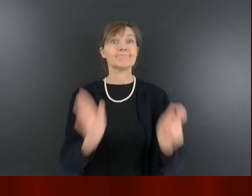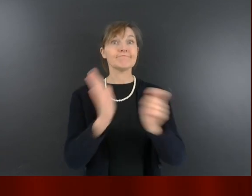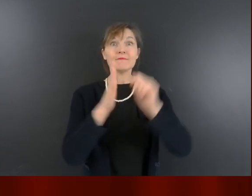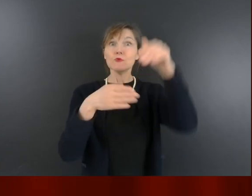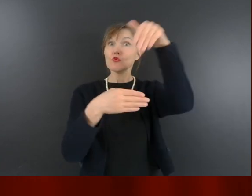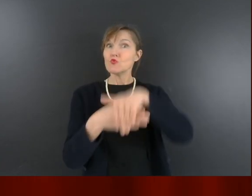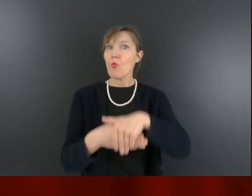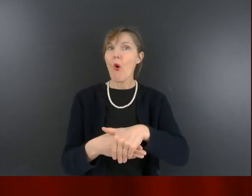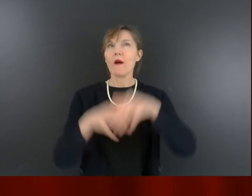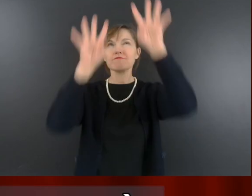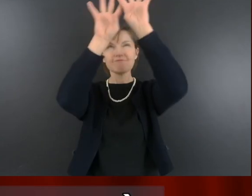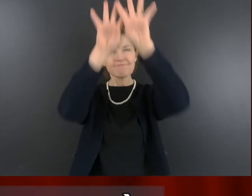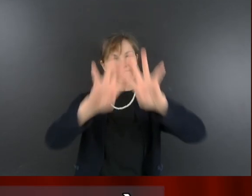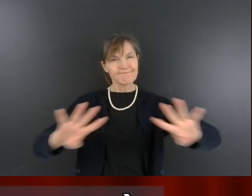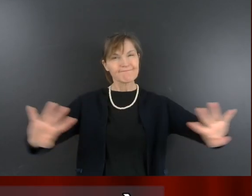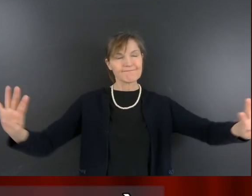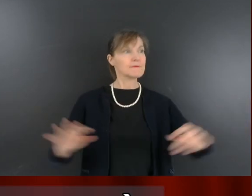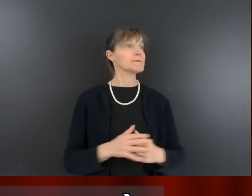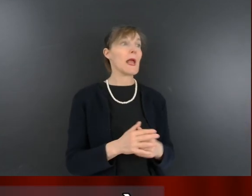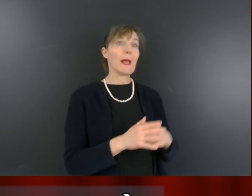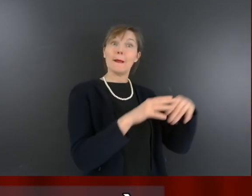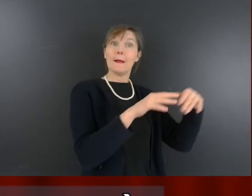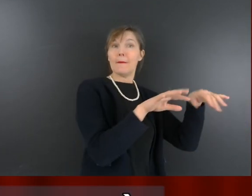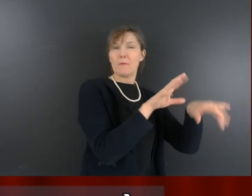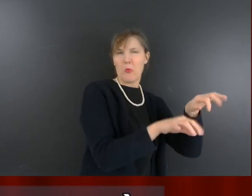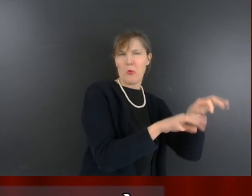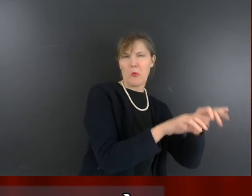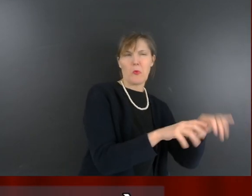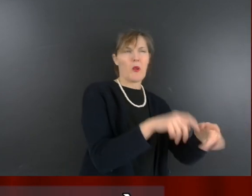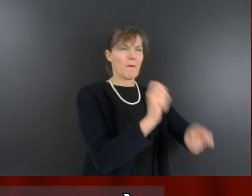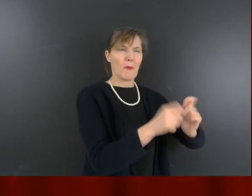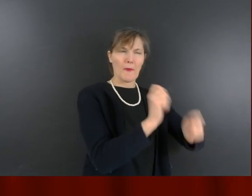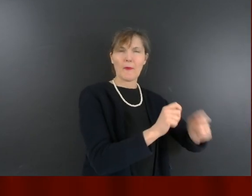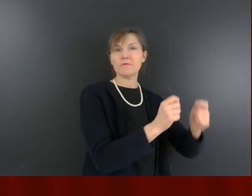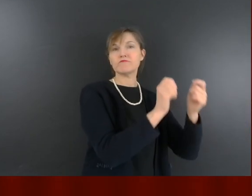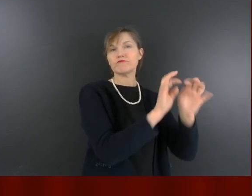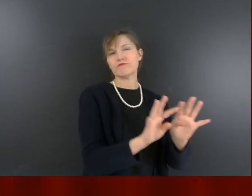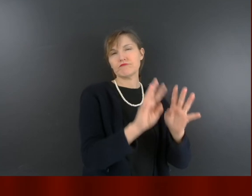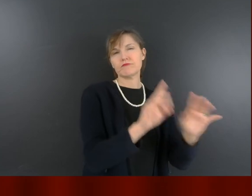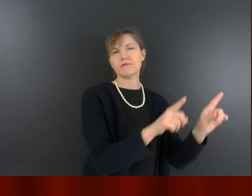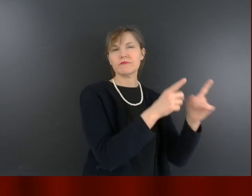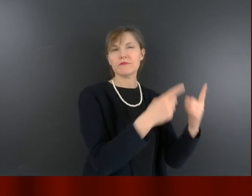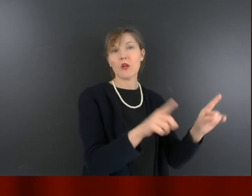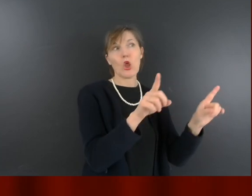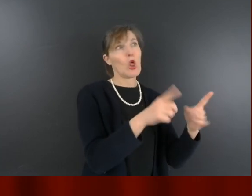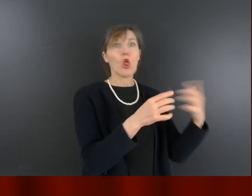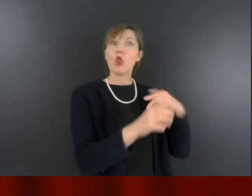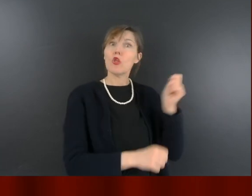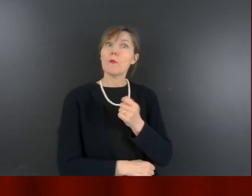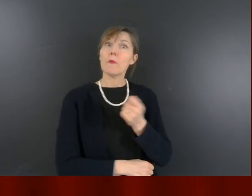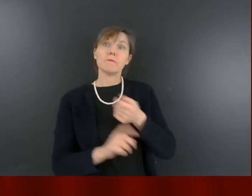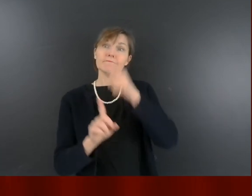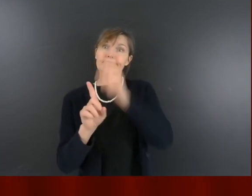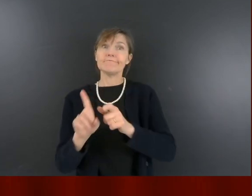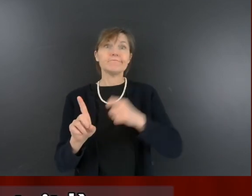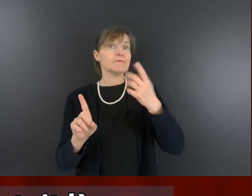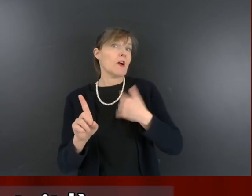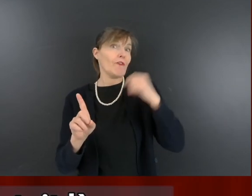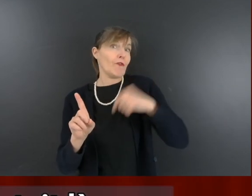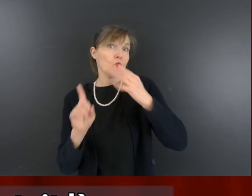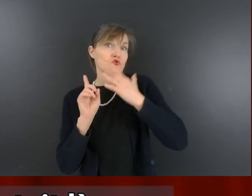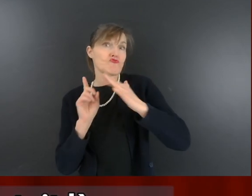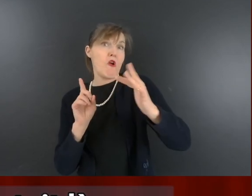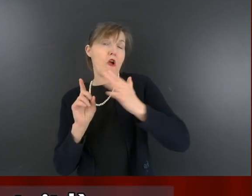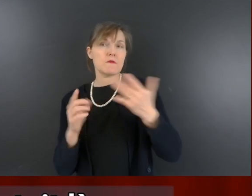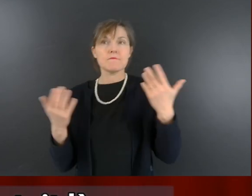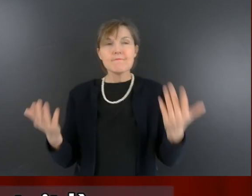le rideau se leva. L'orchestre commença à jouer l'accompagnement de l'air qu'elle était censée chanter. Mais